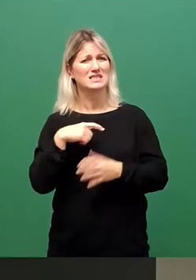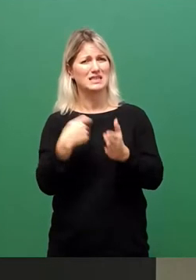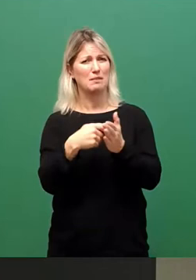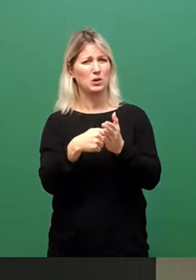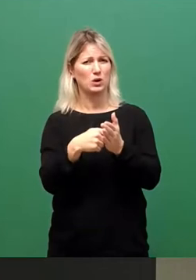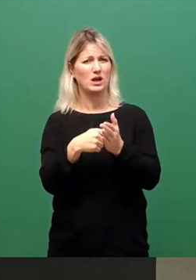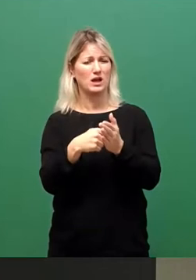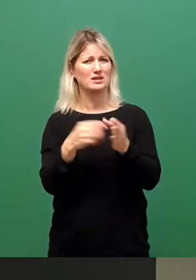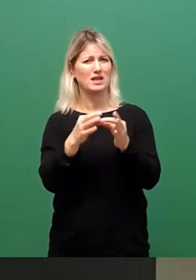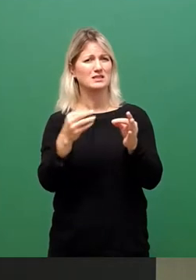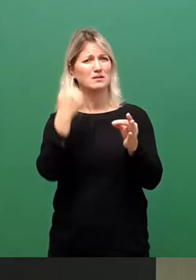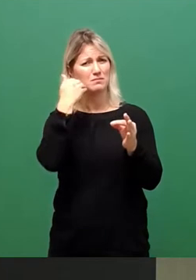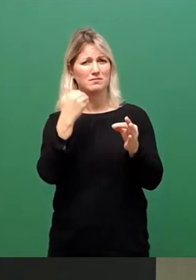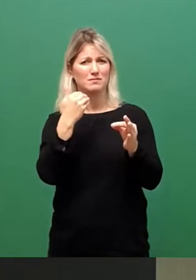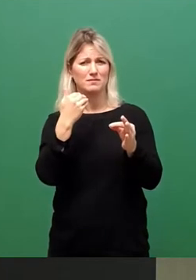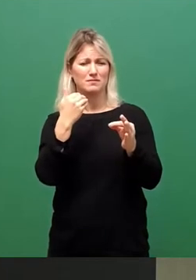verlassen würden.